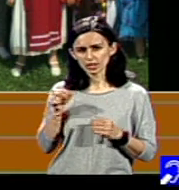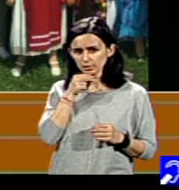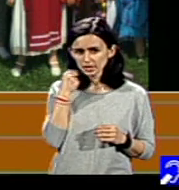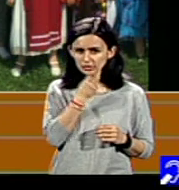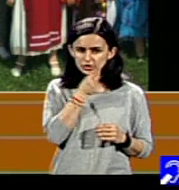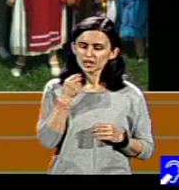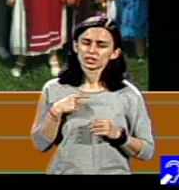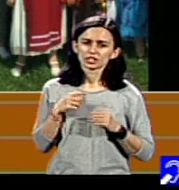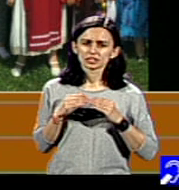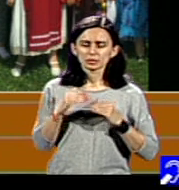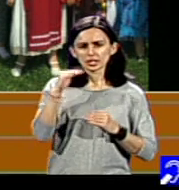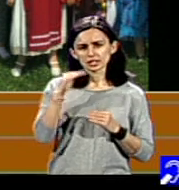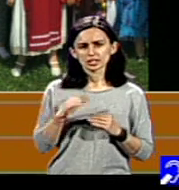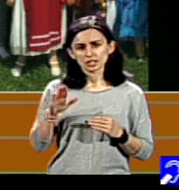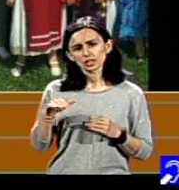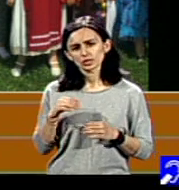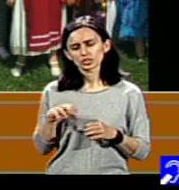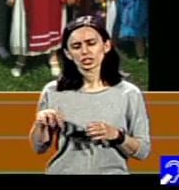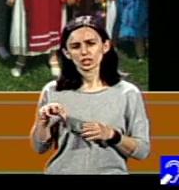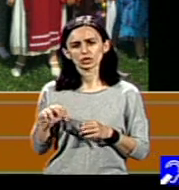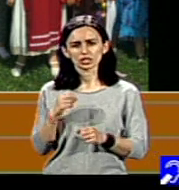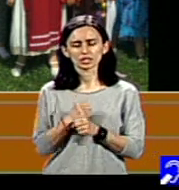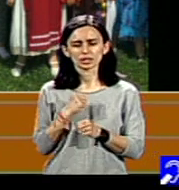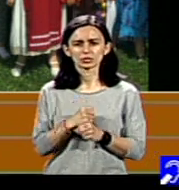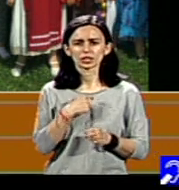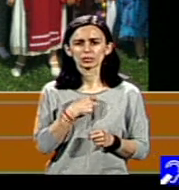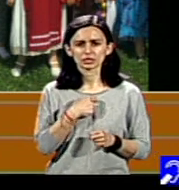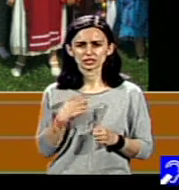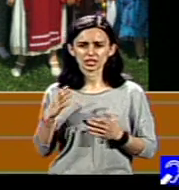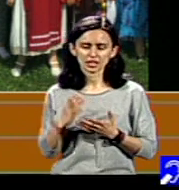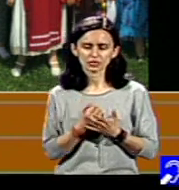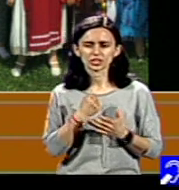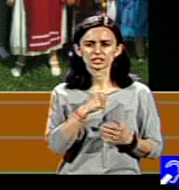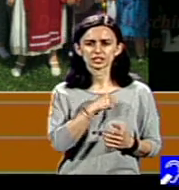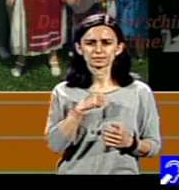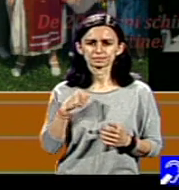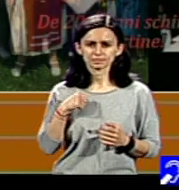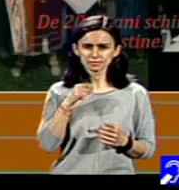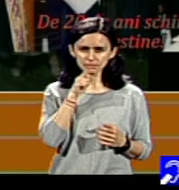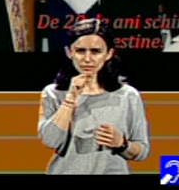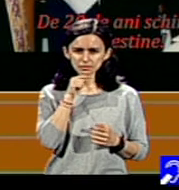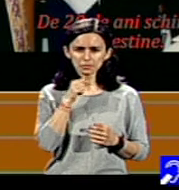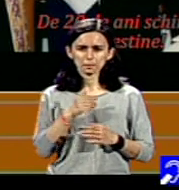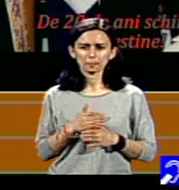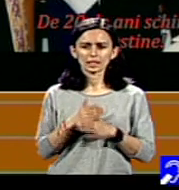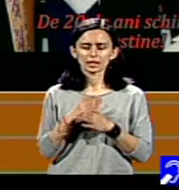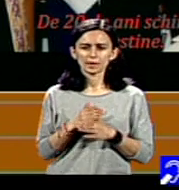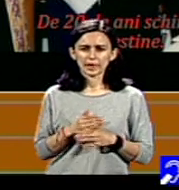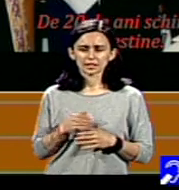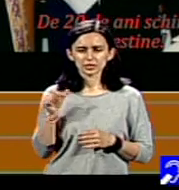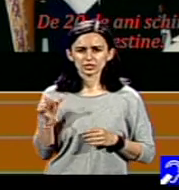ridicat, unul dintre ei au și un loc de muncă, se pot descurca singuri și unde sprijinul și supravegherea au